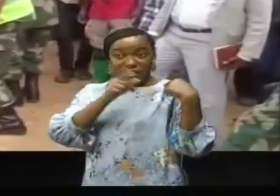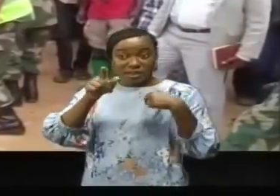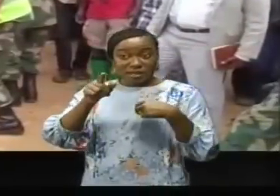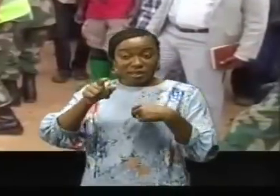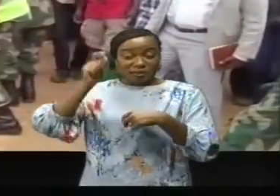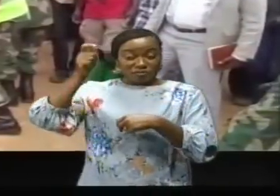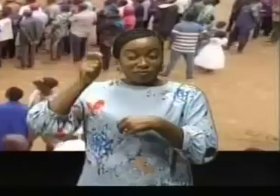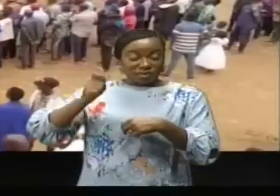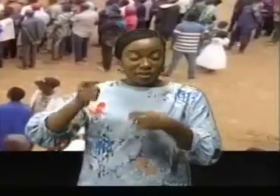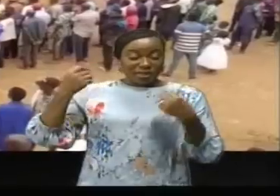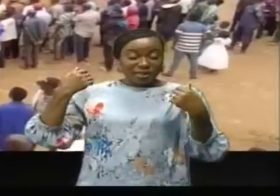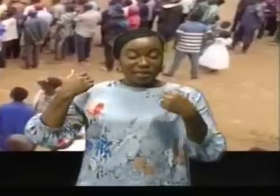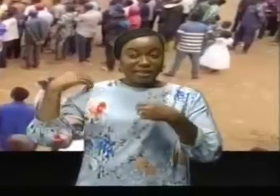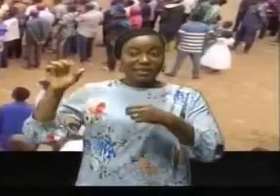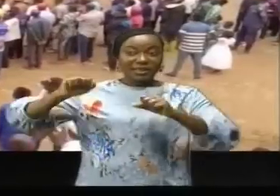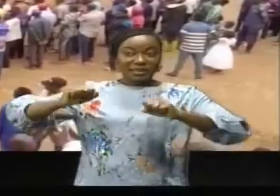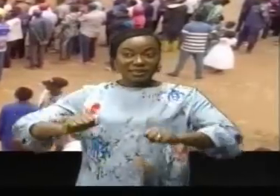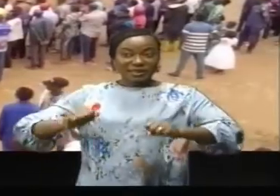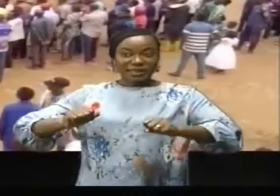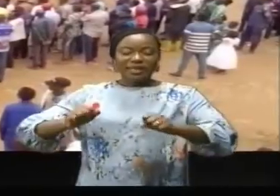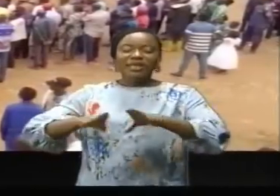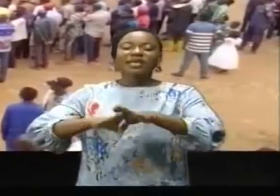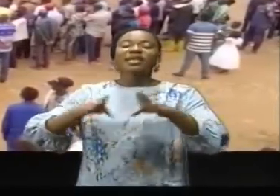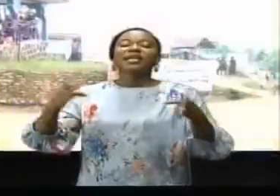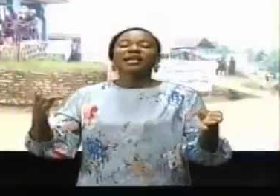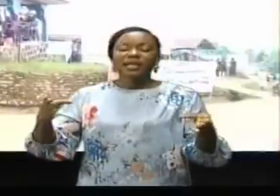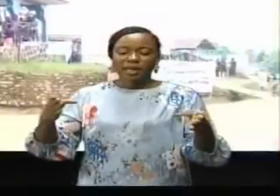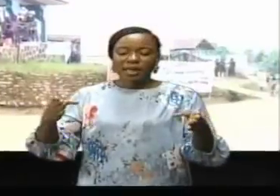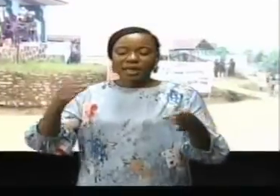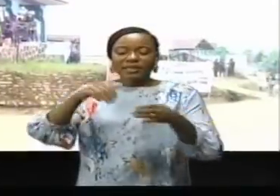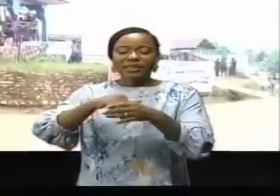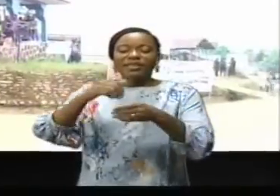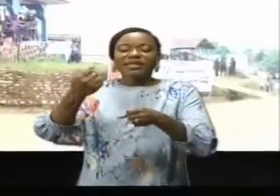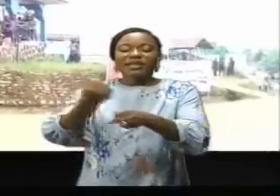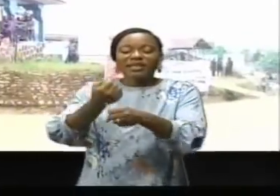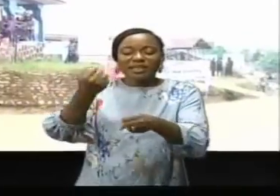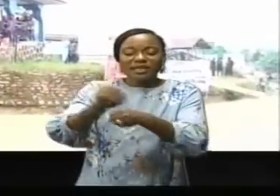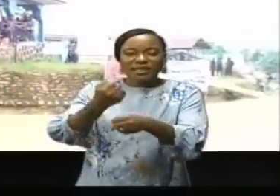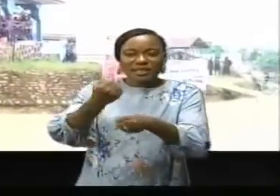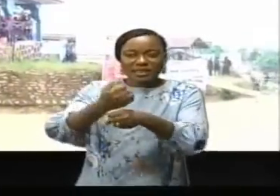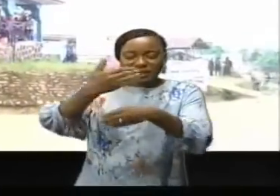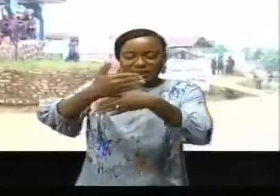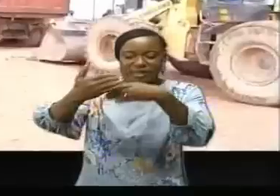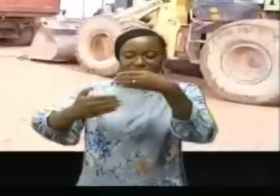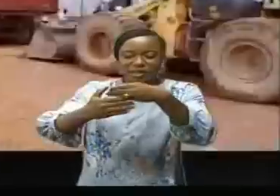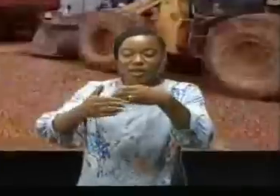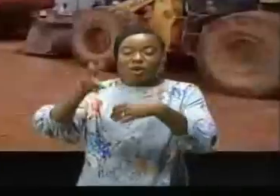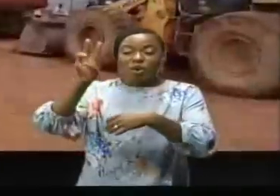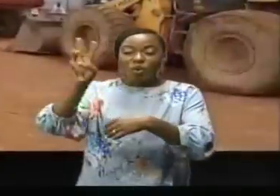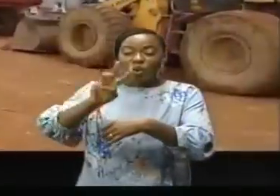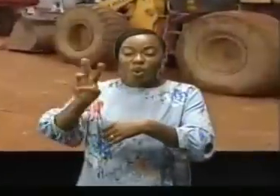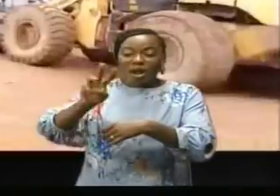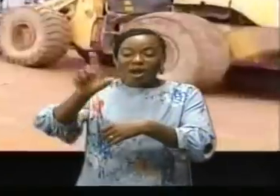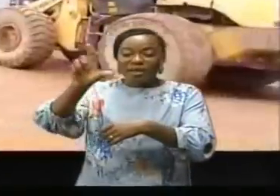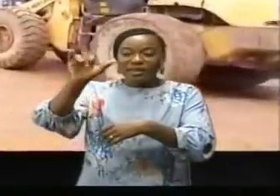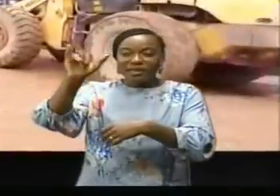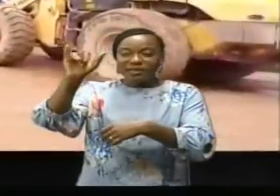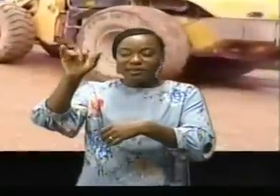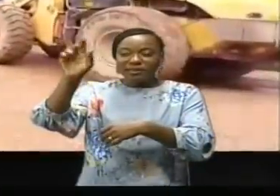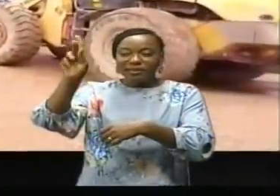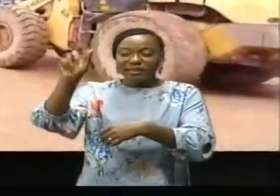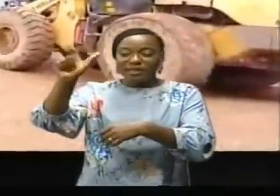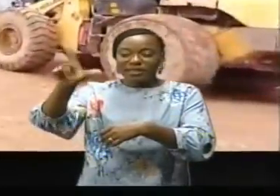procédé au lancement des travaux de l'axe Wali-Khalé-Centre-Itébéro, un tronçon long de 36 km au nord de ce territoire.